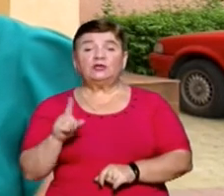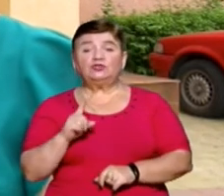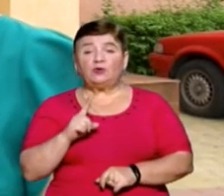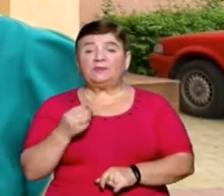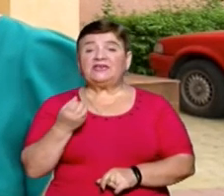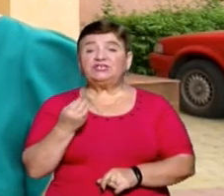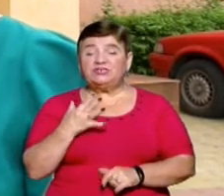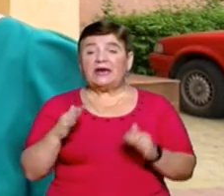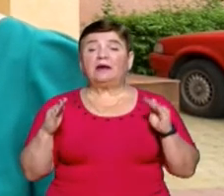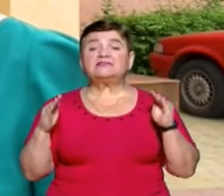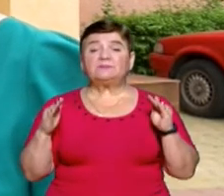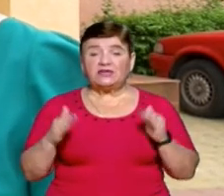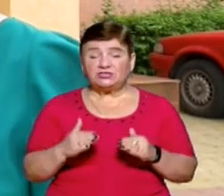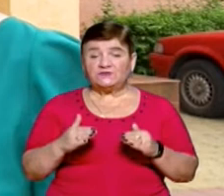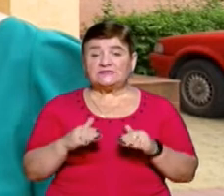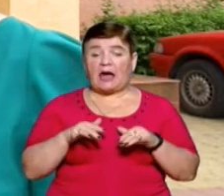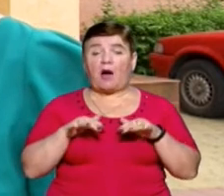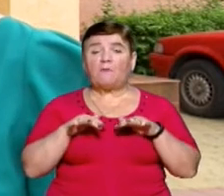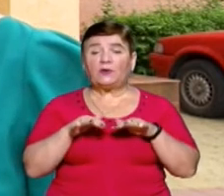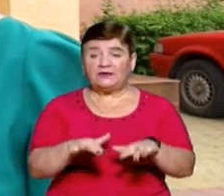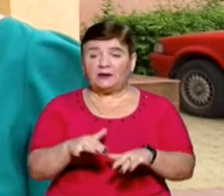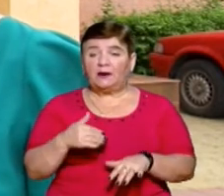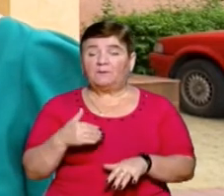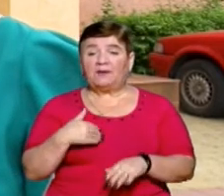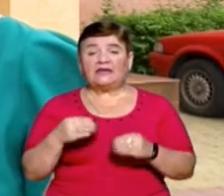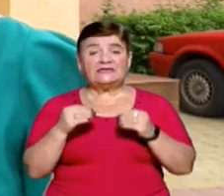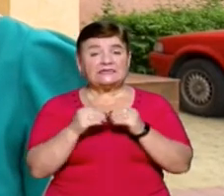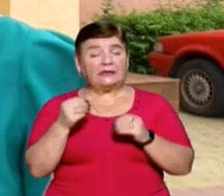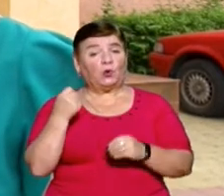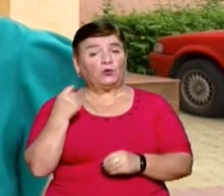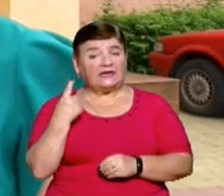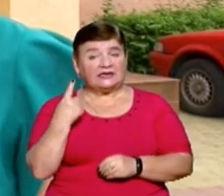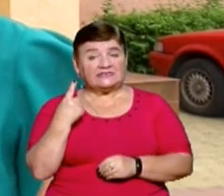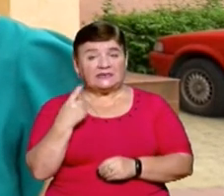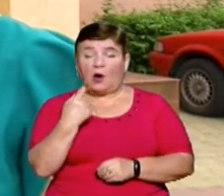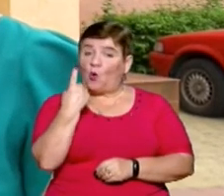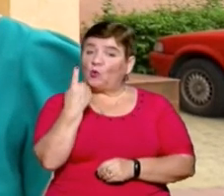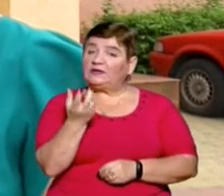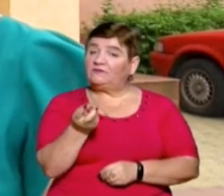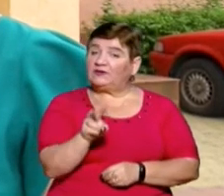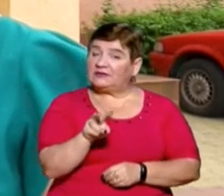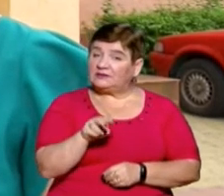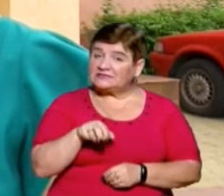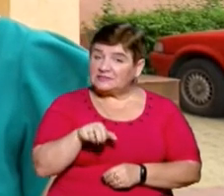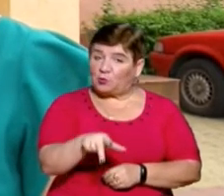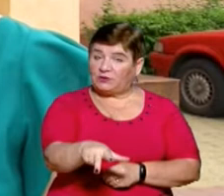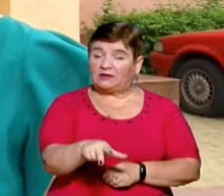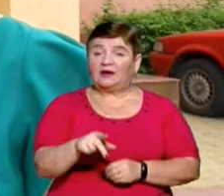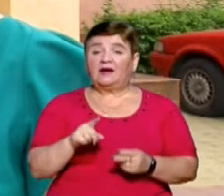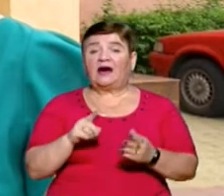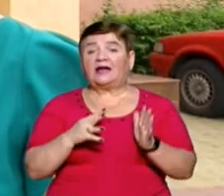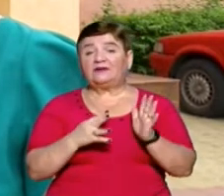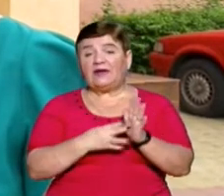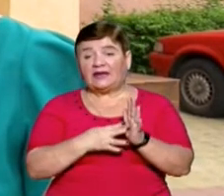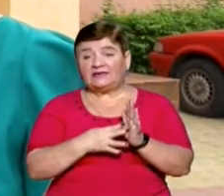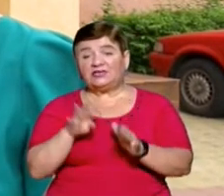ще зменшити оцей потік, то 10-11 класи на один вхід заходять на 8-му годину, а 9